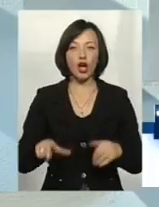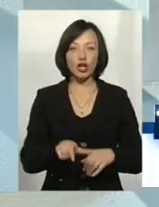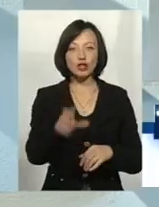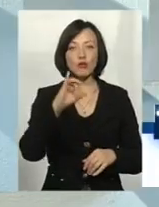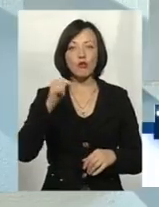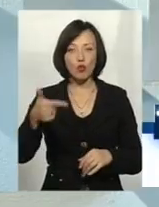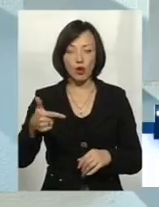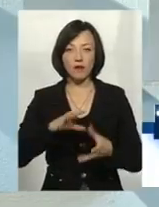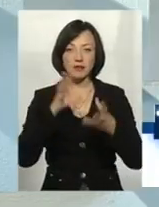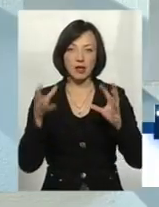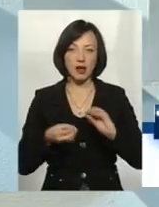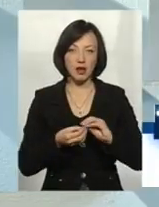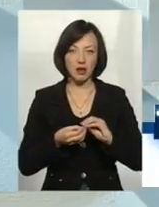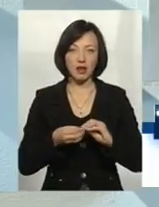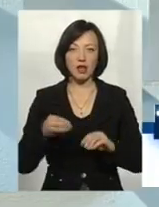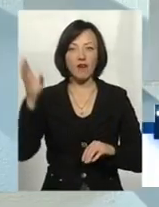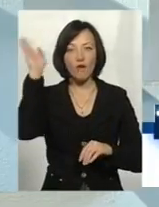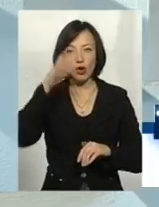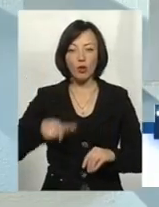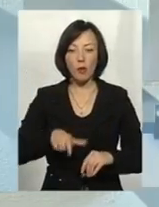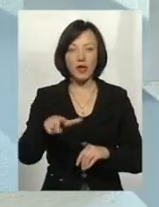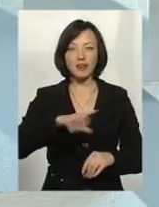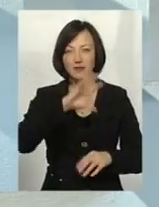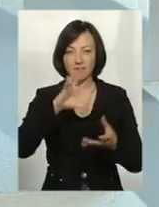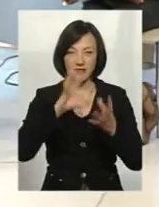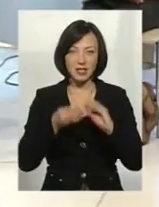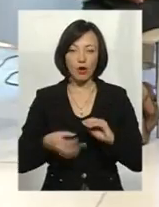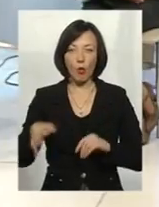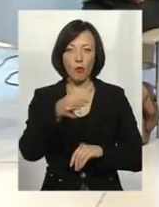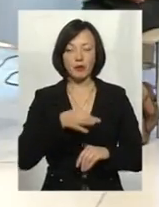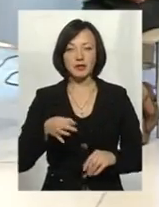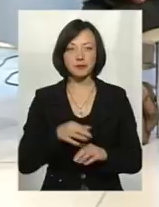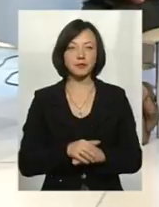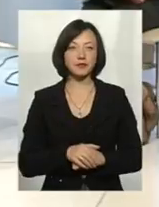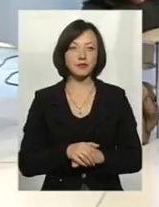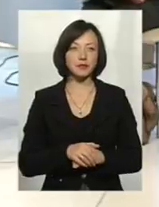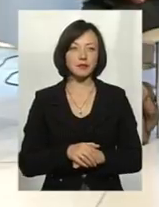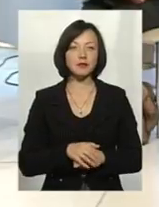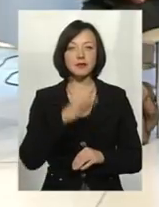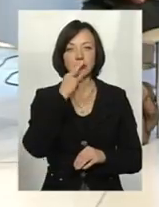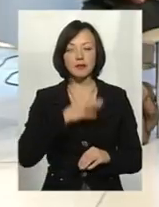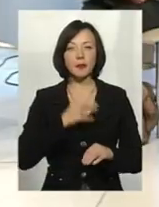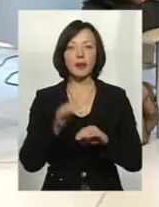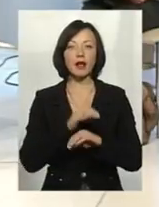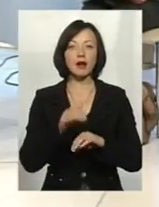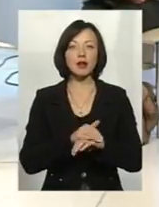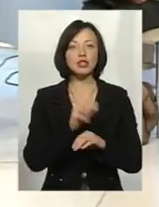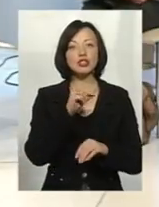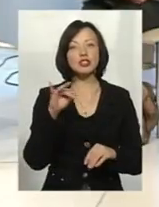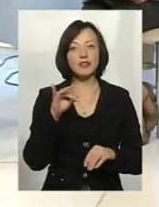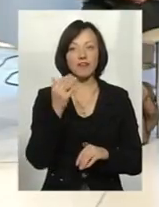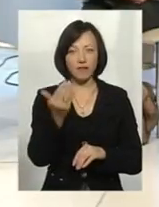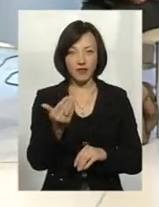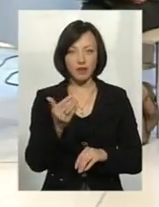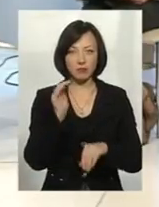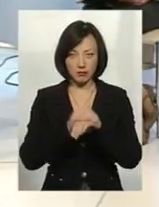Південний Бух і взагалі для водних об'єктів в нашій області. Скажіть, будь ласка, Олександр Васильович, чи фіксували